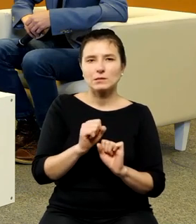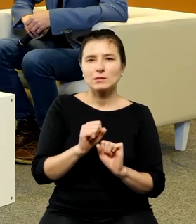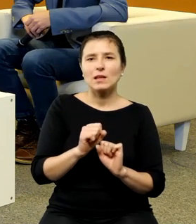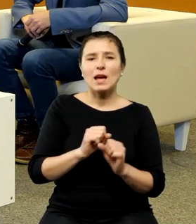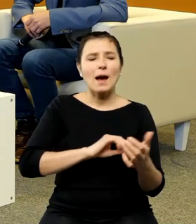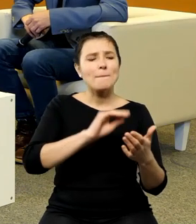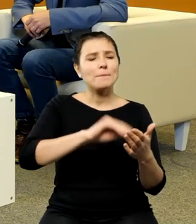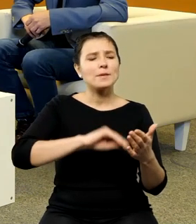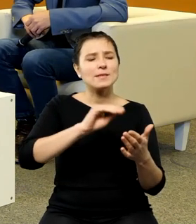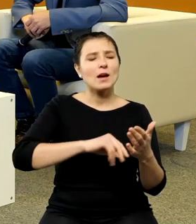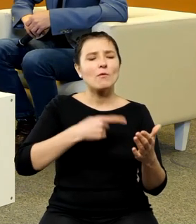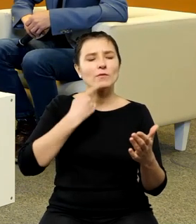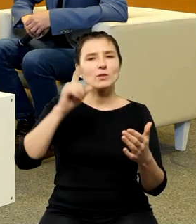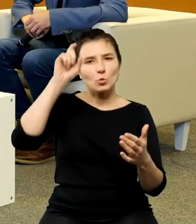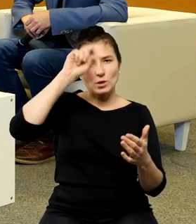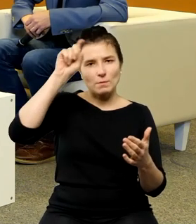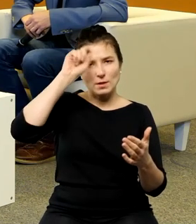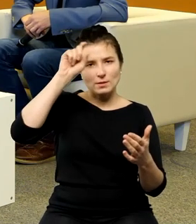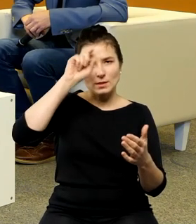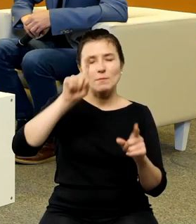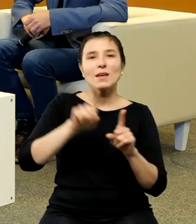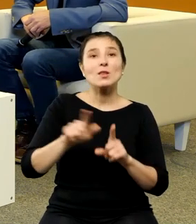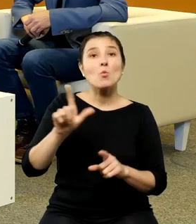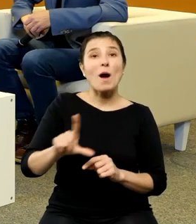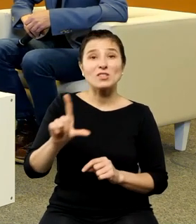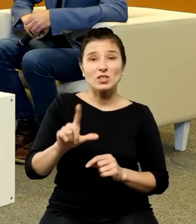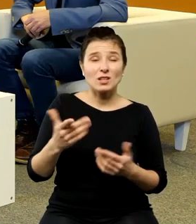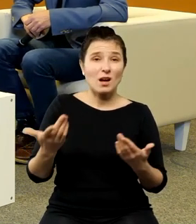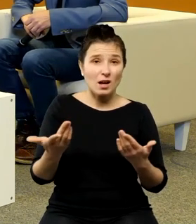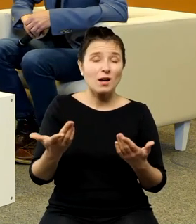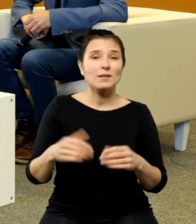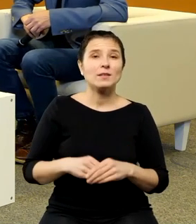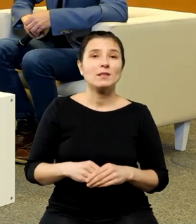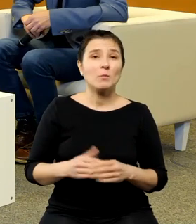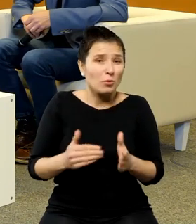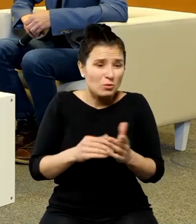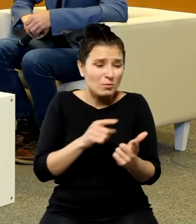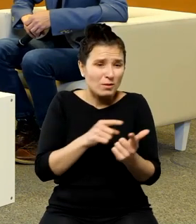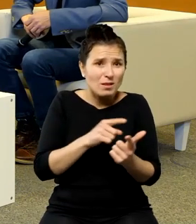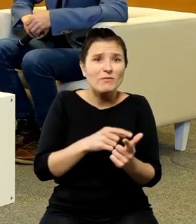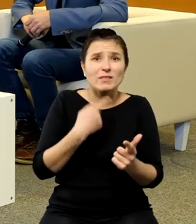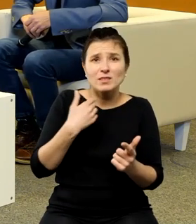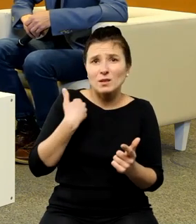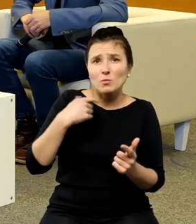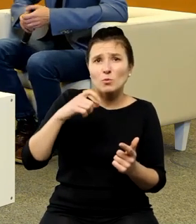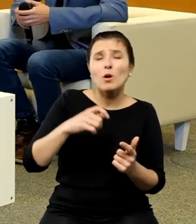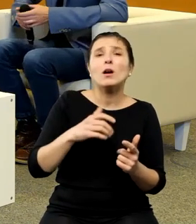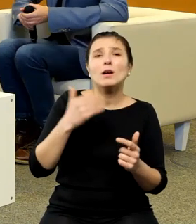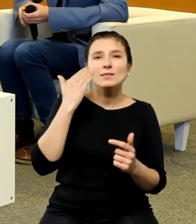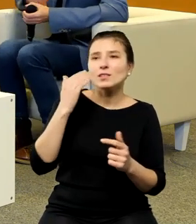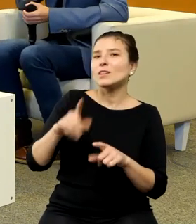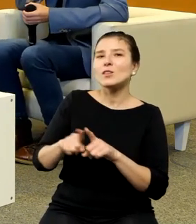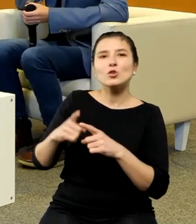pismie niemieckim i łacinom bo to trzeba było znać oprócz tego wuj